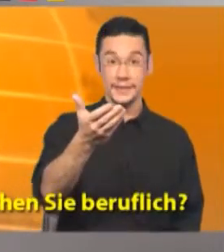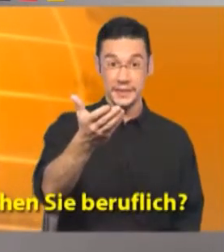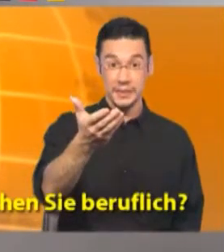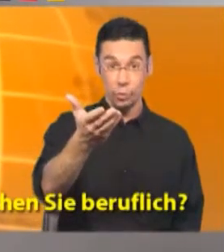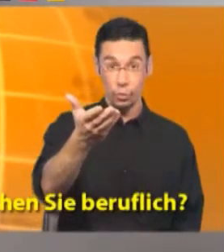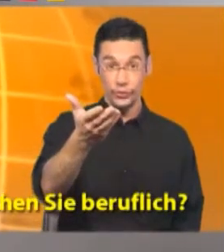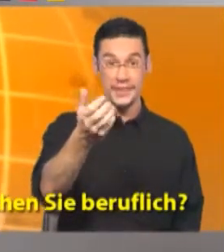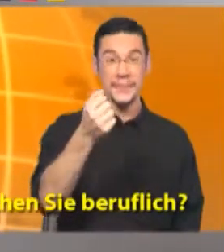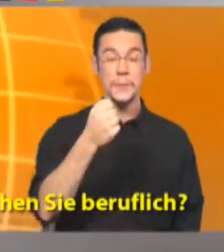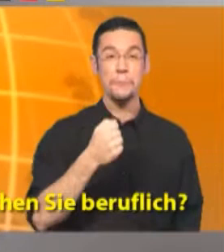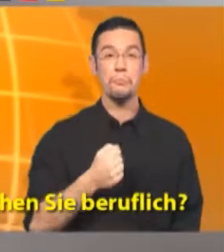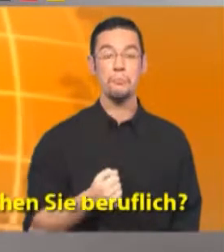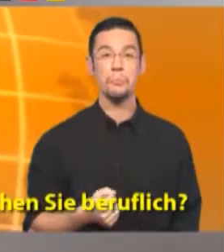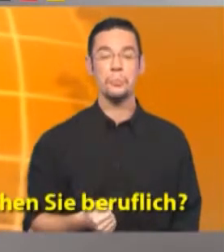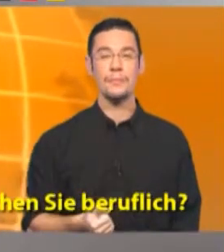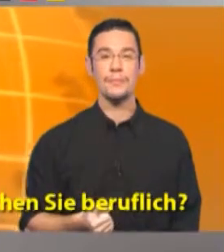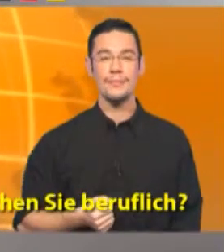machen Sie beruflich?